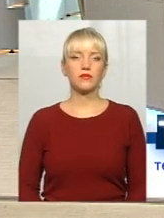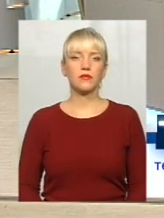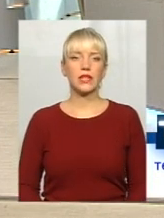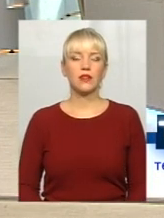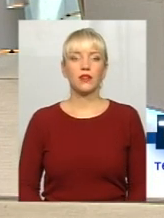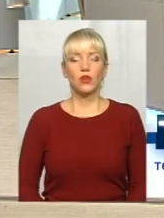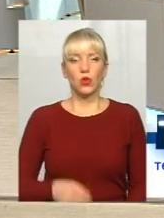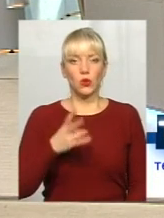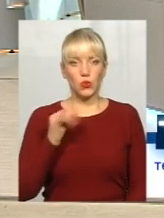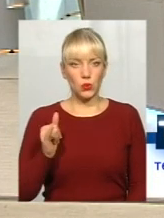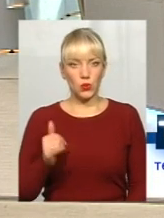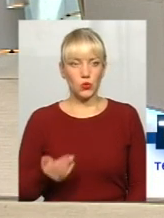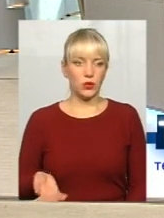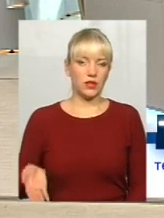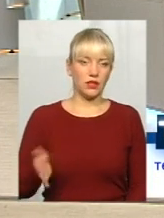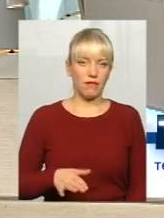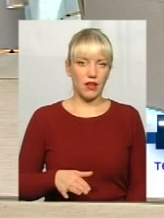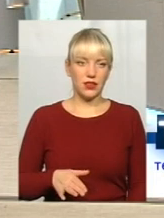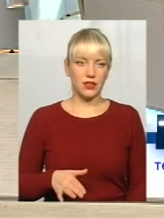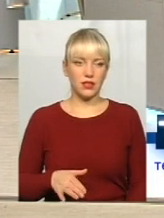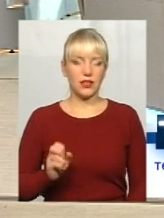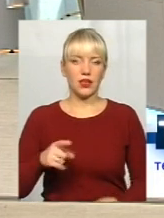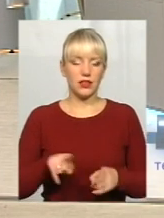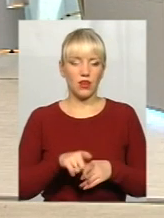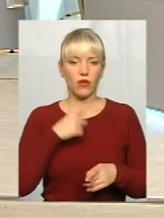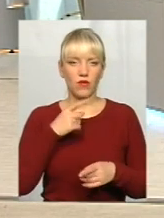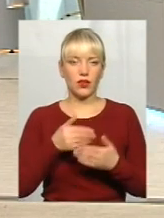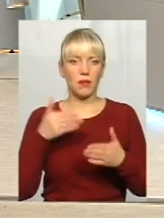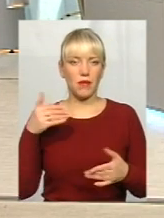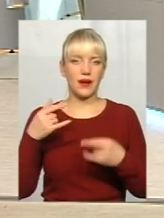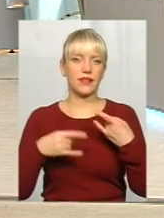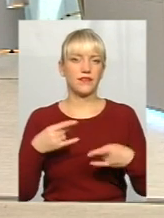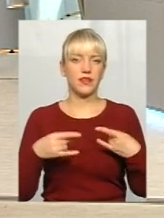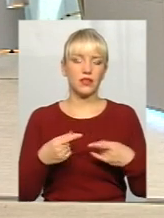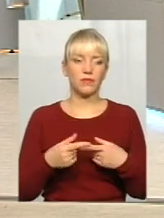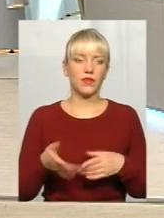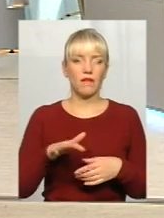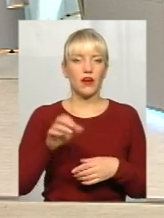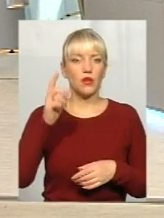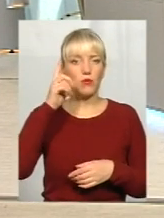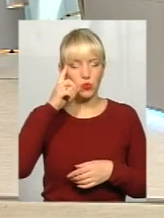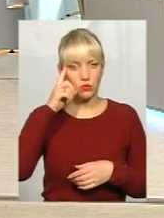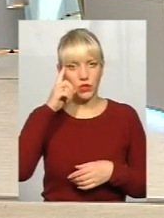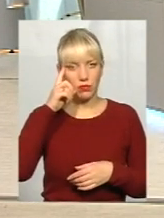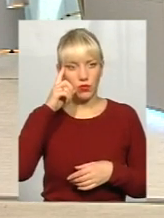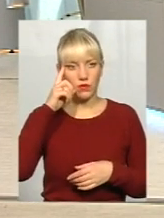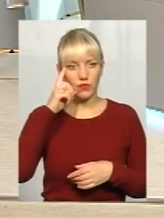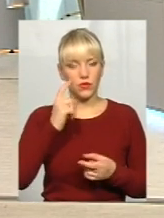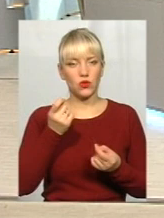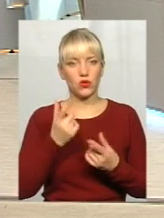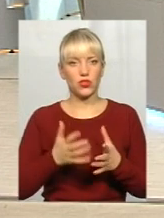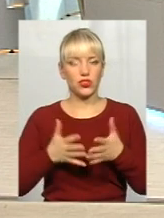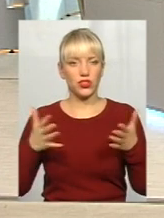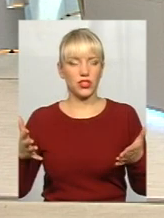давайте, так ми говорили перед ефіром, так, все-таки давайте подумаємо, трошки